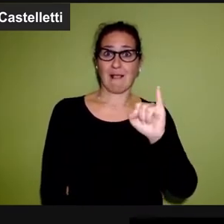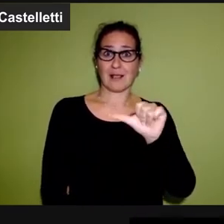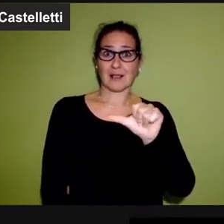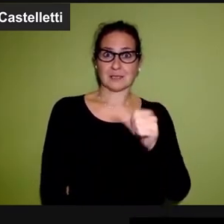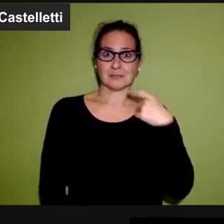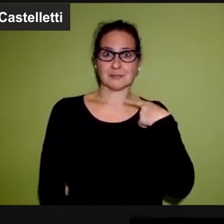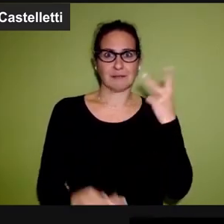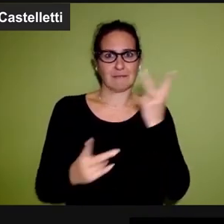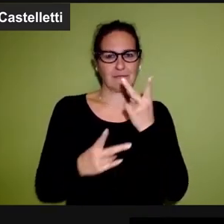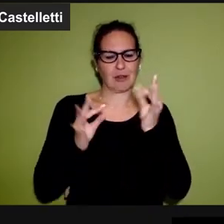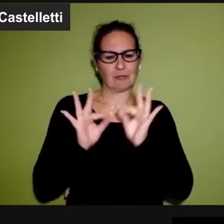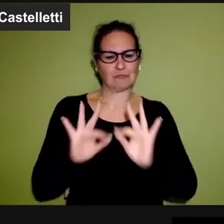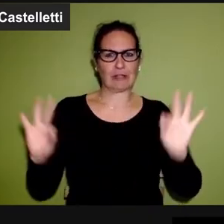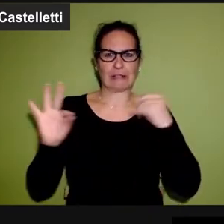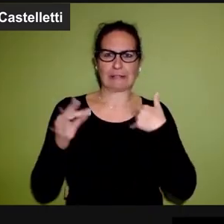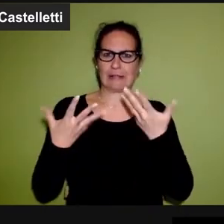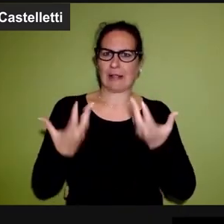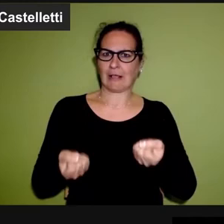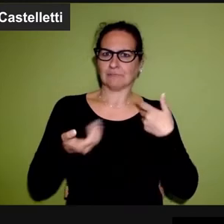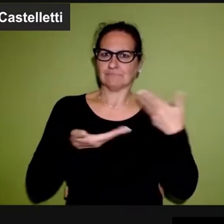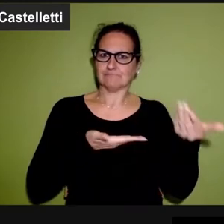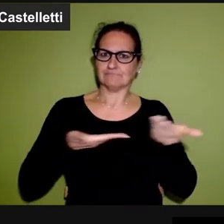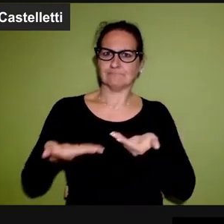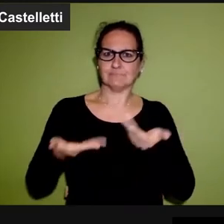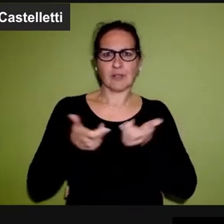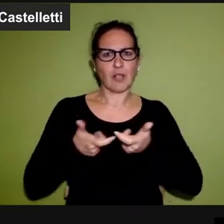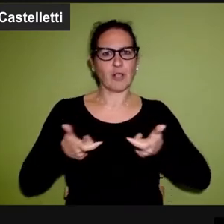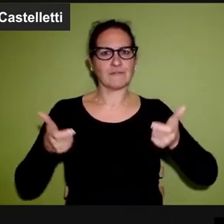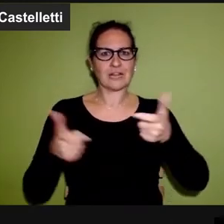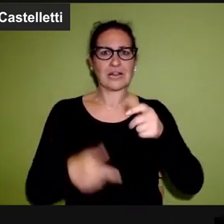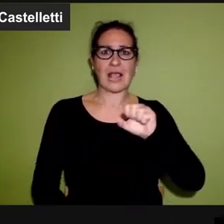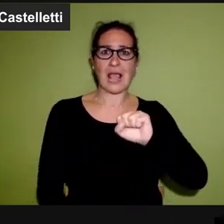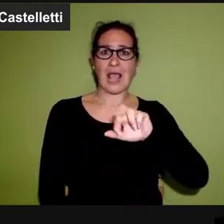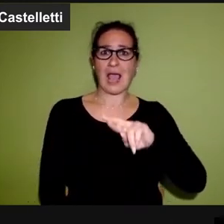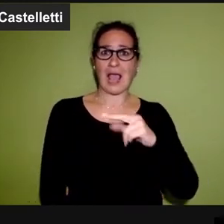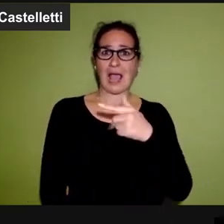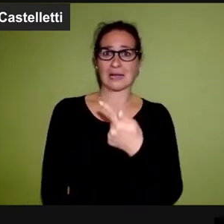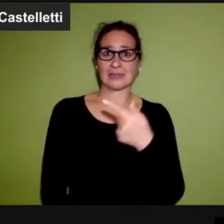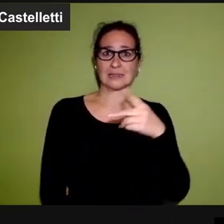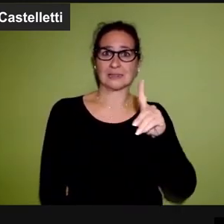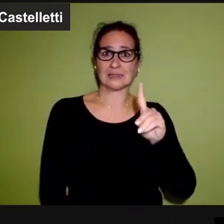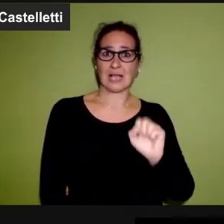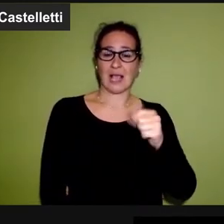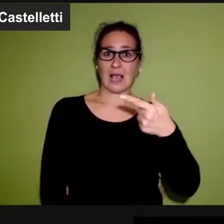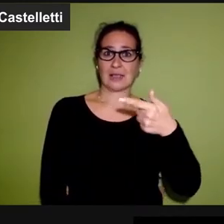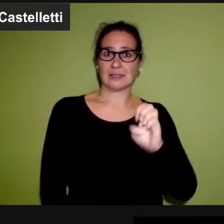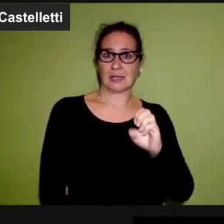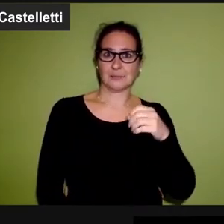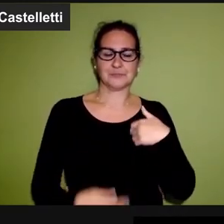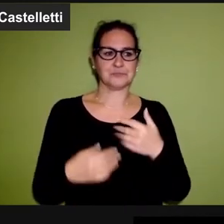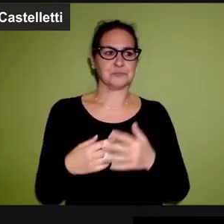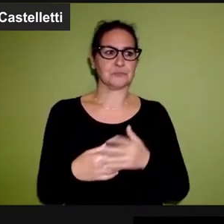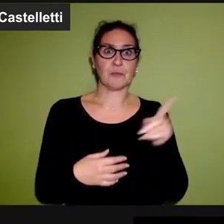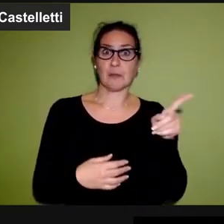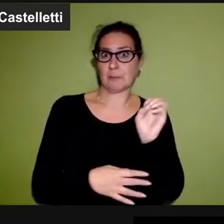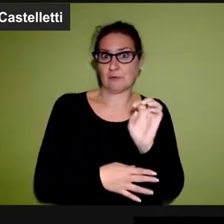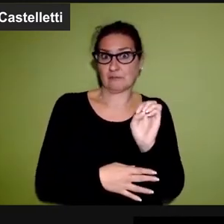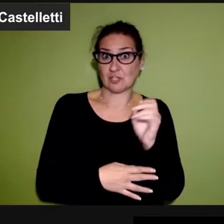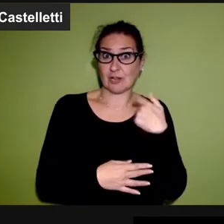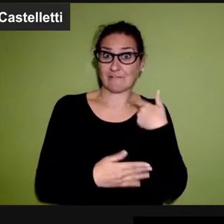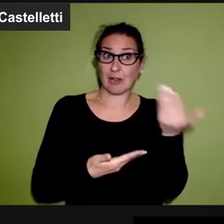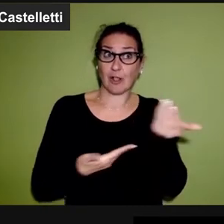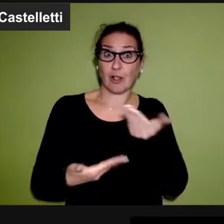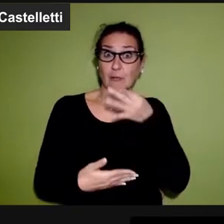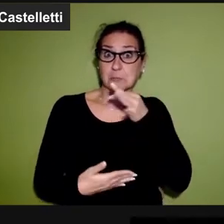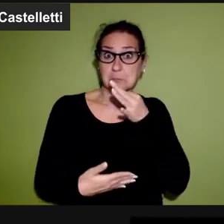ha accettato di essere nostro ospite per una delle conferenze inaugurali di Ardeit. Paolo Flores d'Arcais